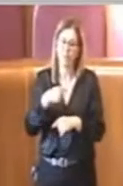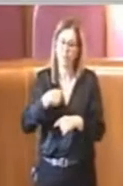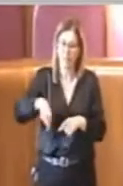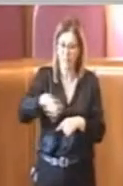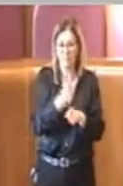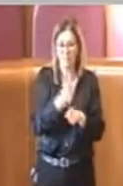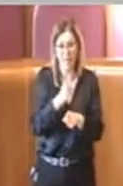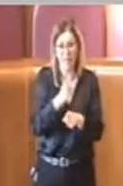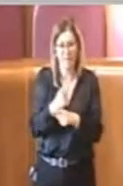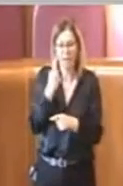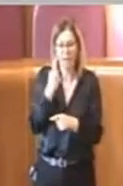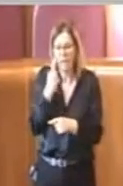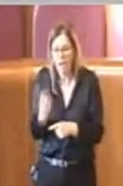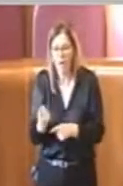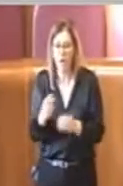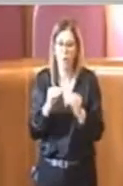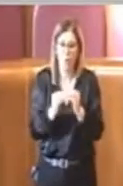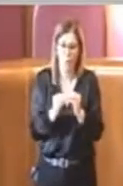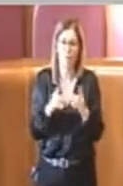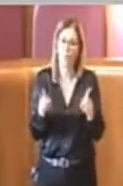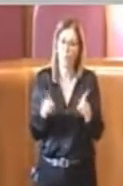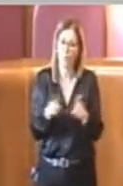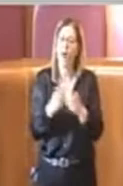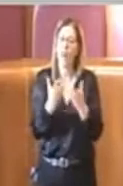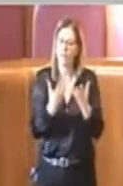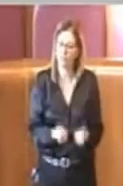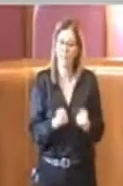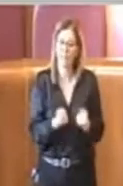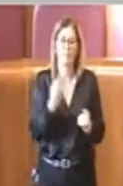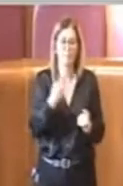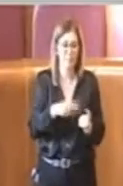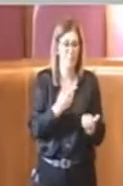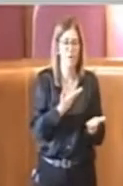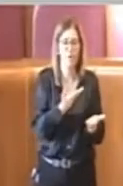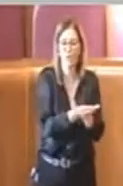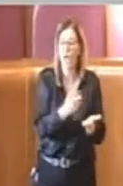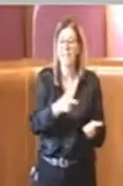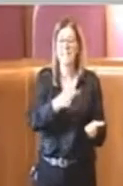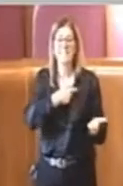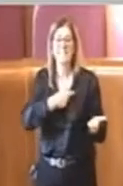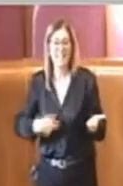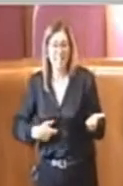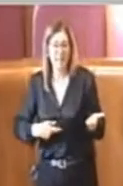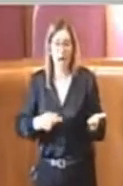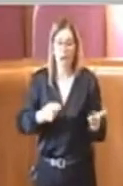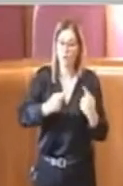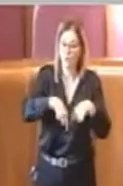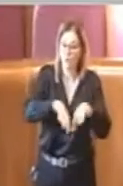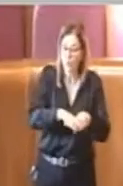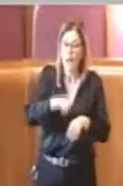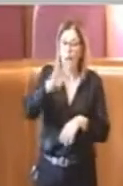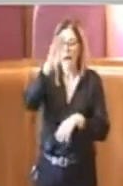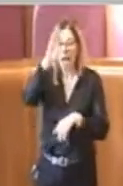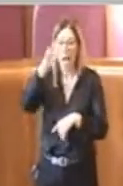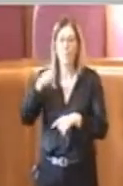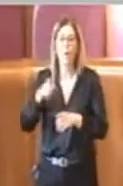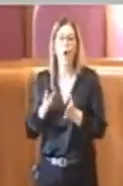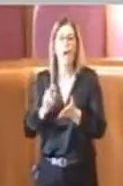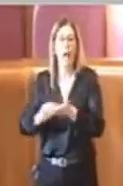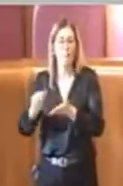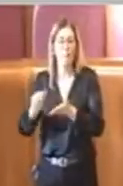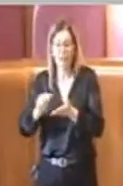mozione dove invitiamo la Sindaca e la Giunta a far sì che il Capo di Gabinetto organizzi questo tavolo